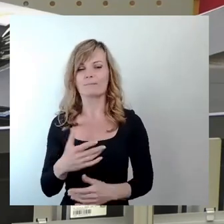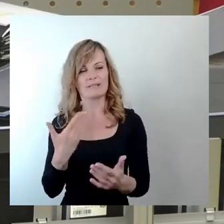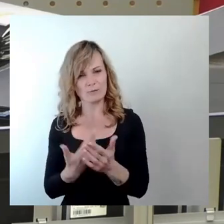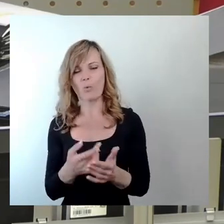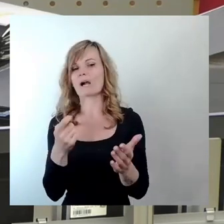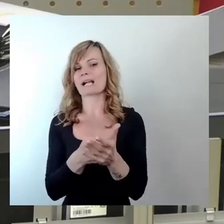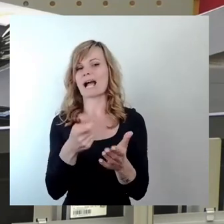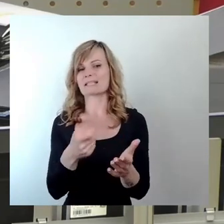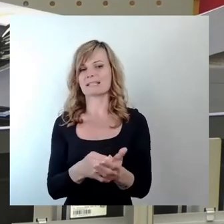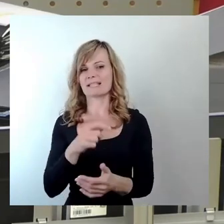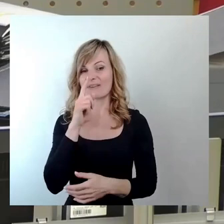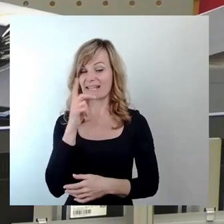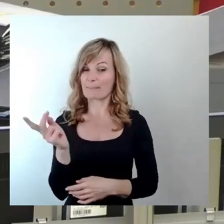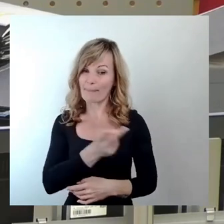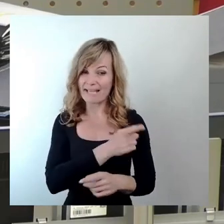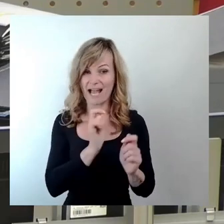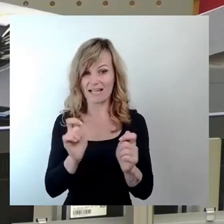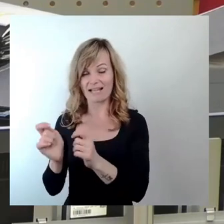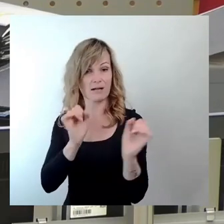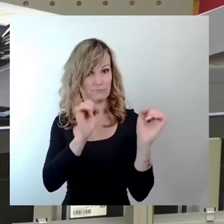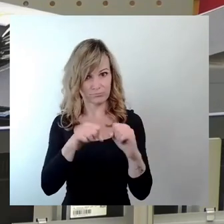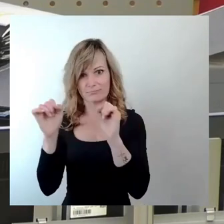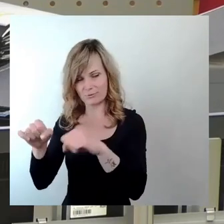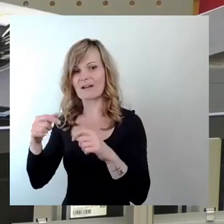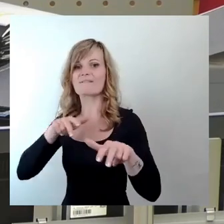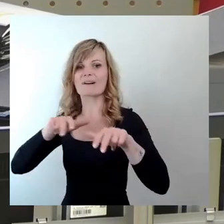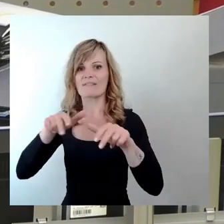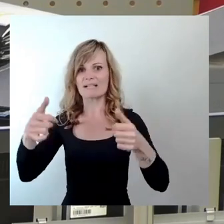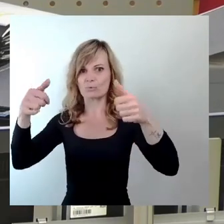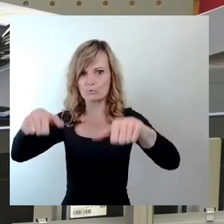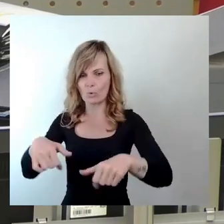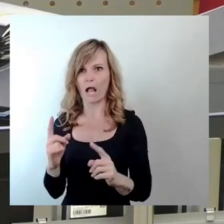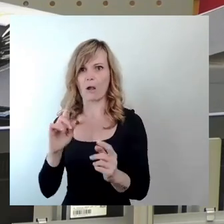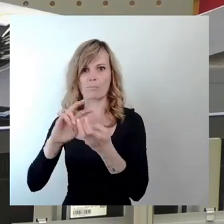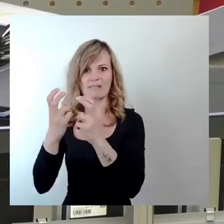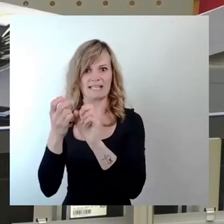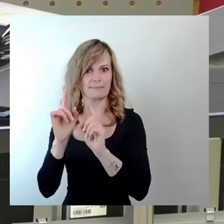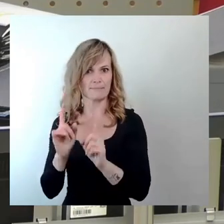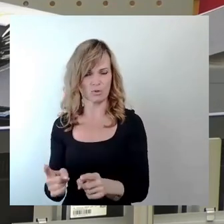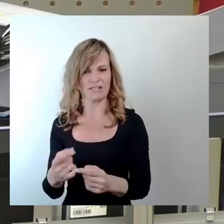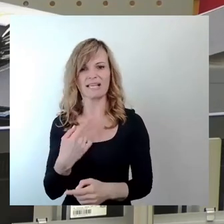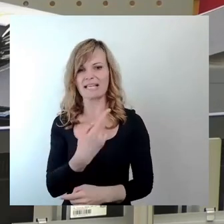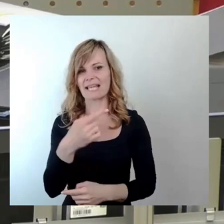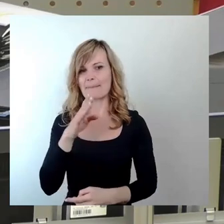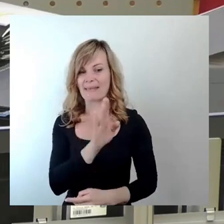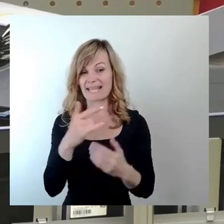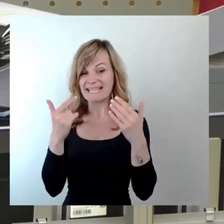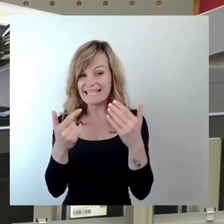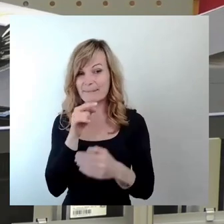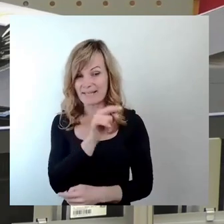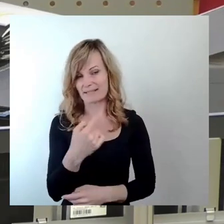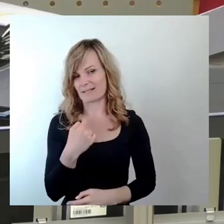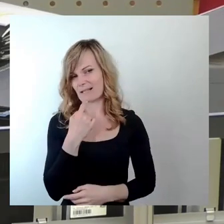wir beide Anträge beschließen, die Verwaltung entsprechend auch unter Druckestod was zu realisieren. Und ich glaube, gerade der GB7, der, ich nenne es mal so schön,